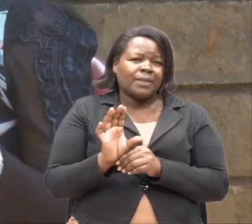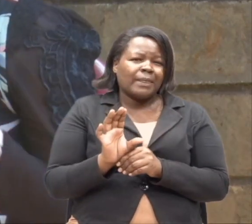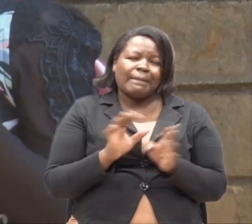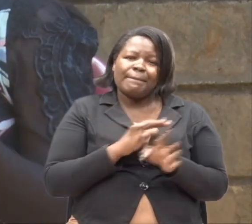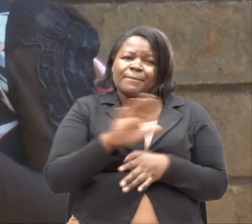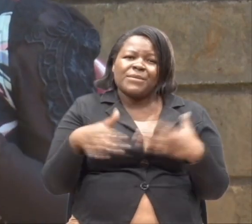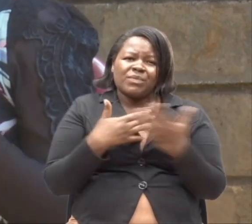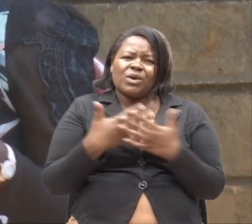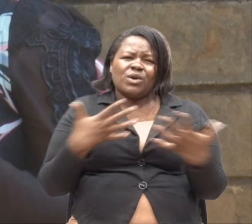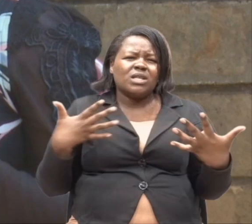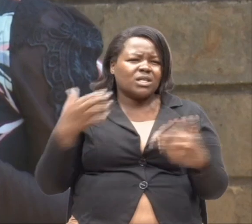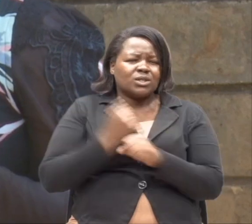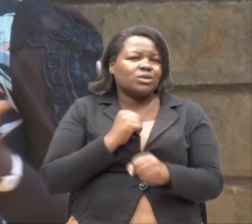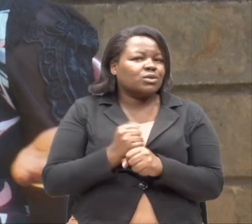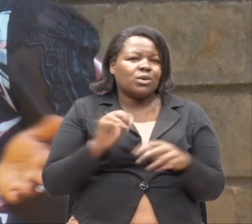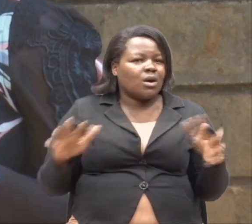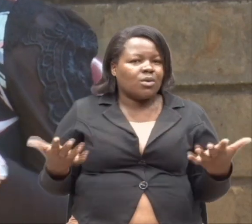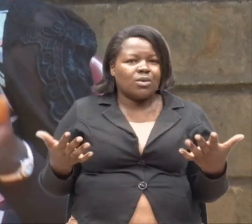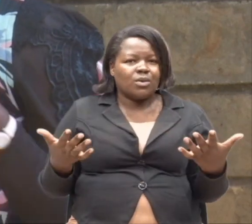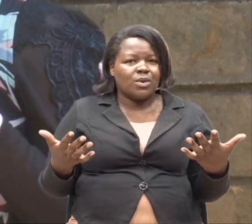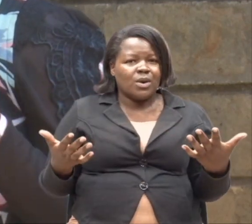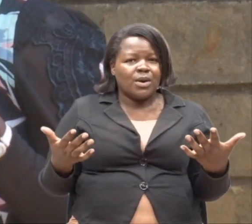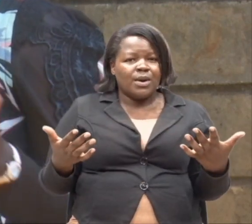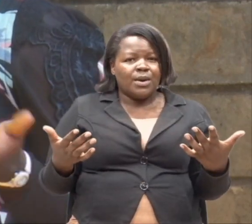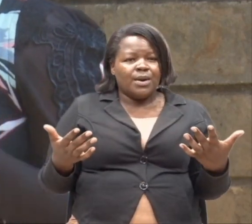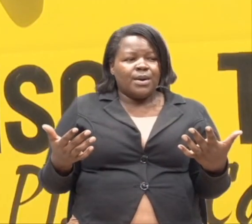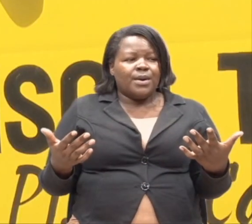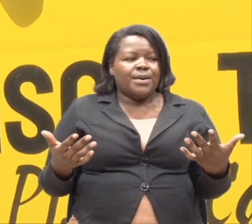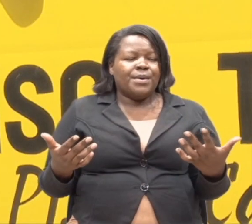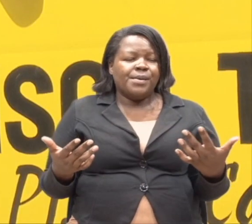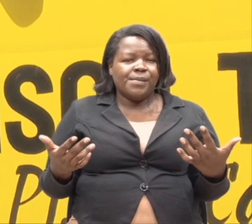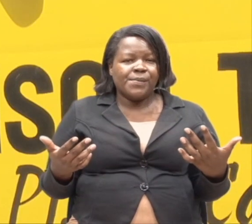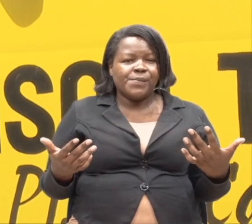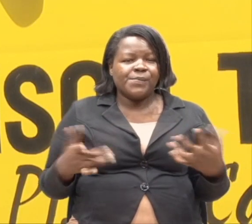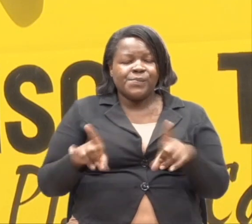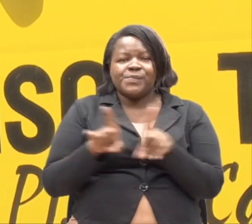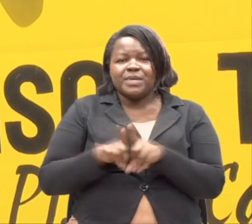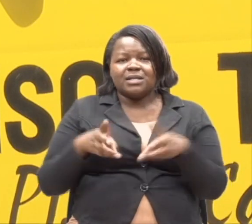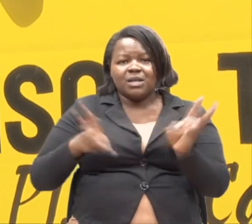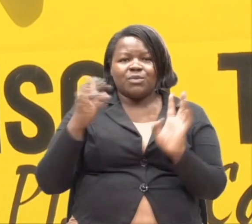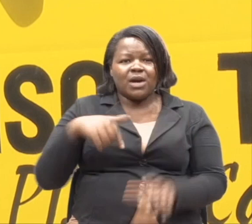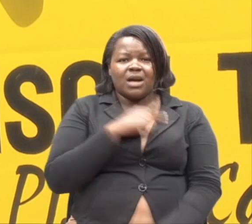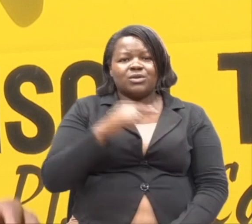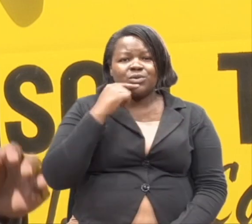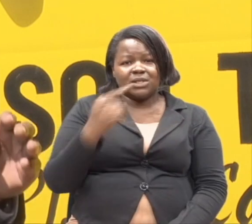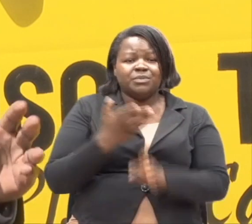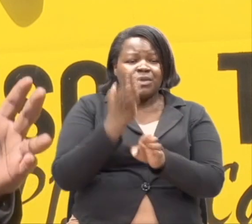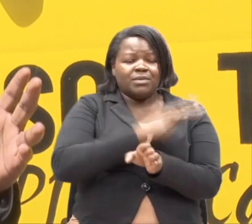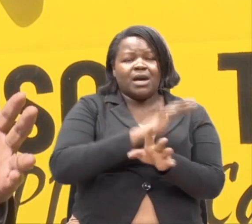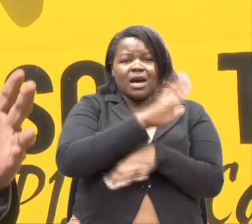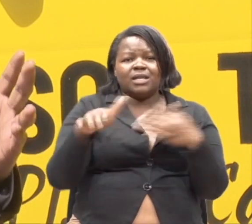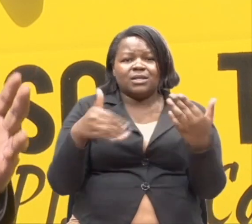Haa mambo yotu umiafanya aji. Ujapokuwa. Kama vile tuhuwa tunasema. Behind